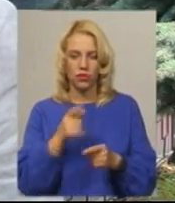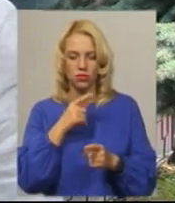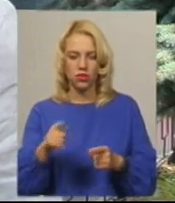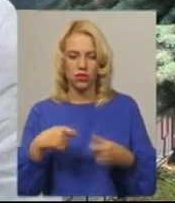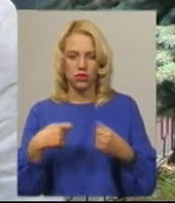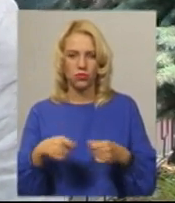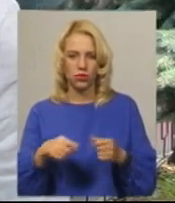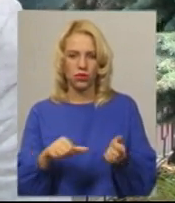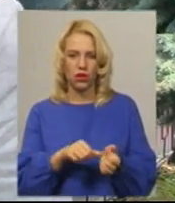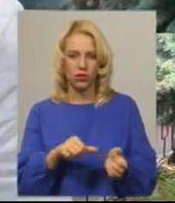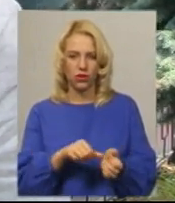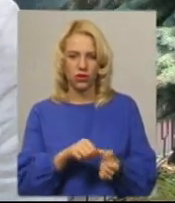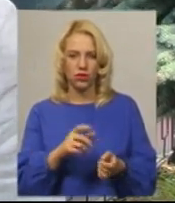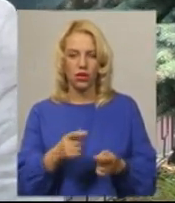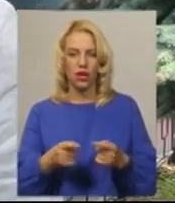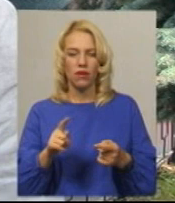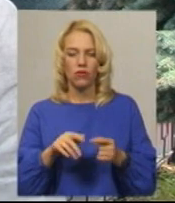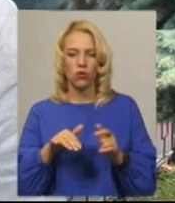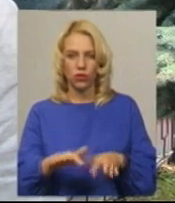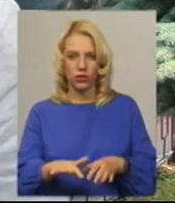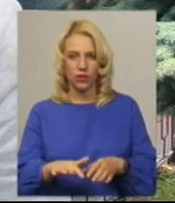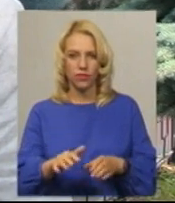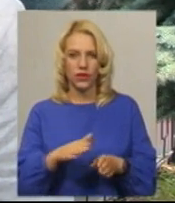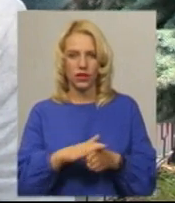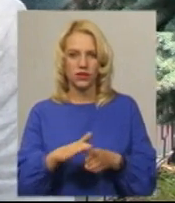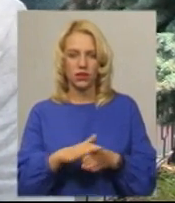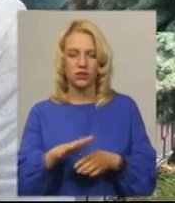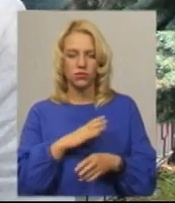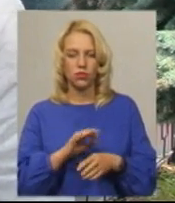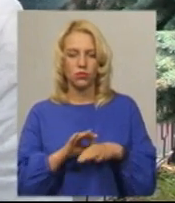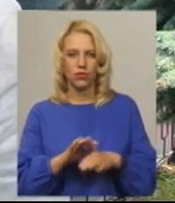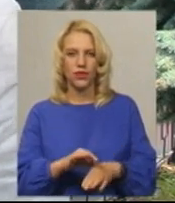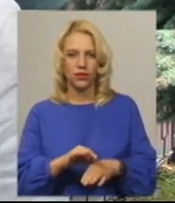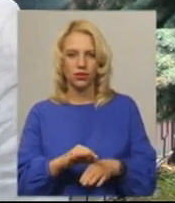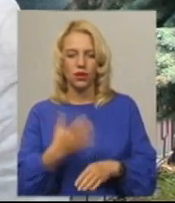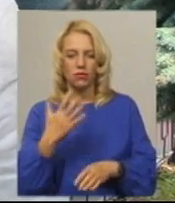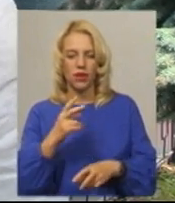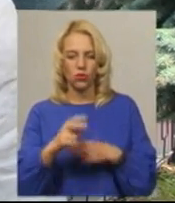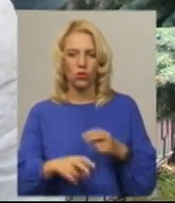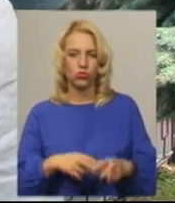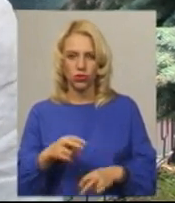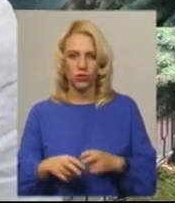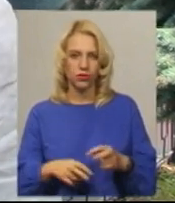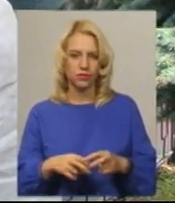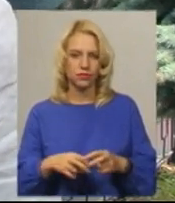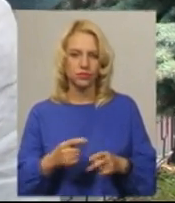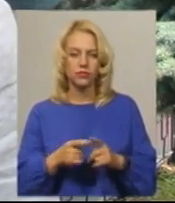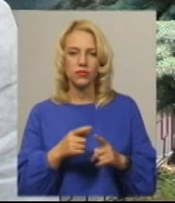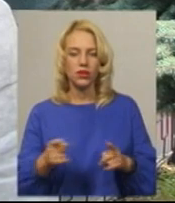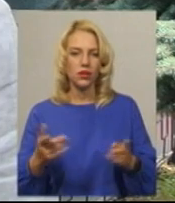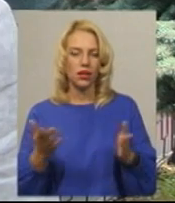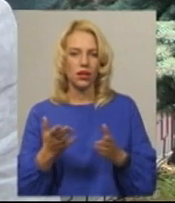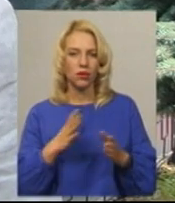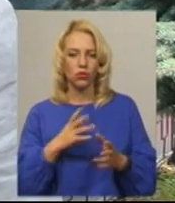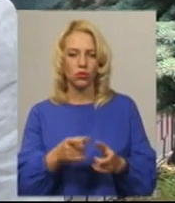наркотичних засобів. В ході реалізації було проведено п'ять обшуків, під час яких